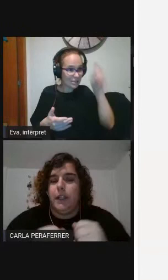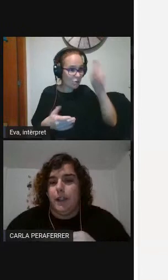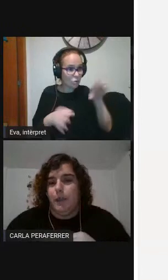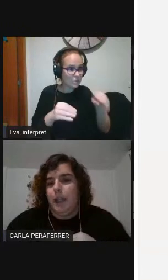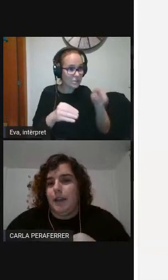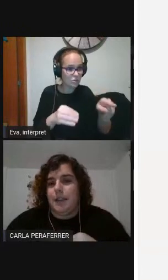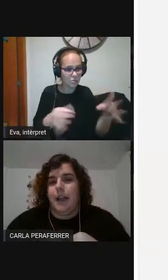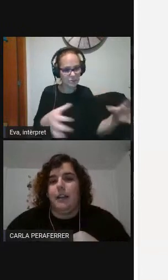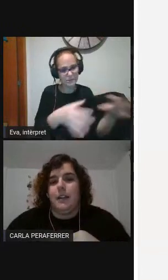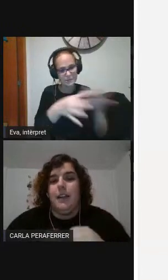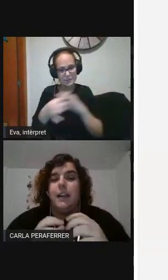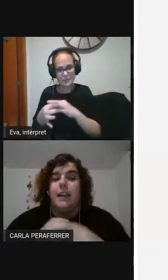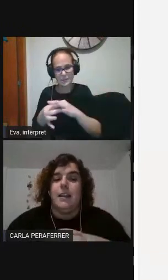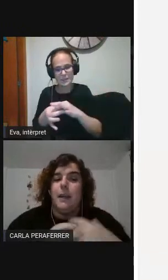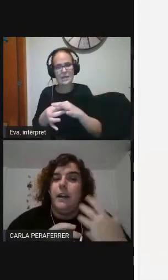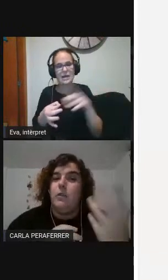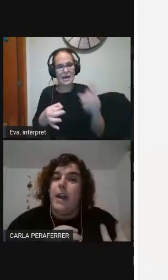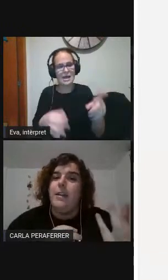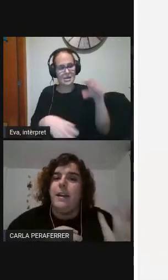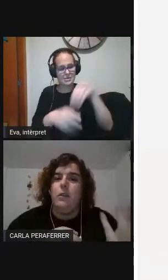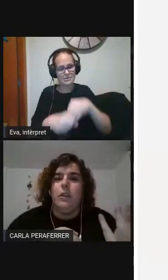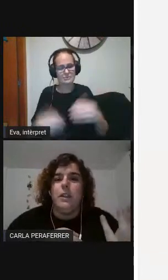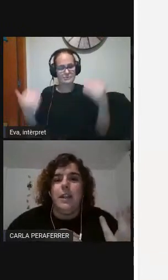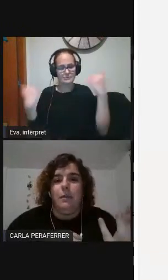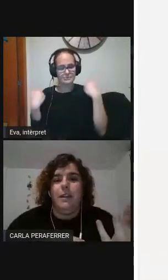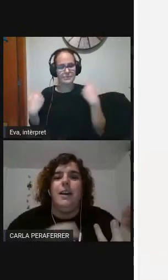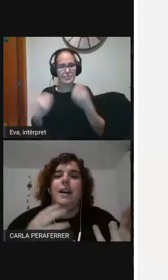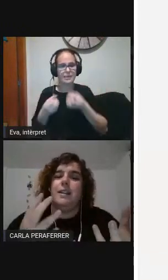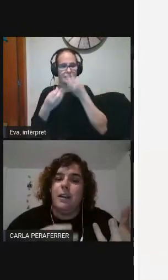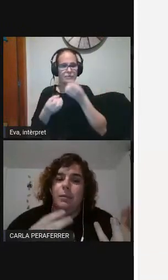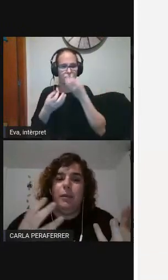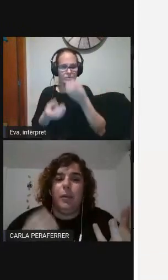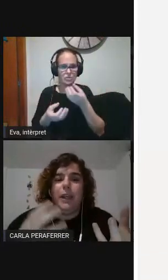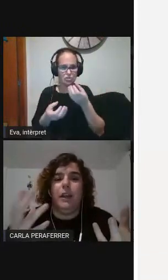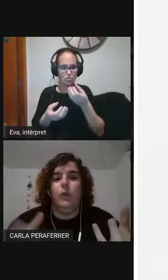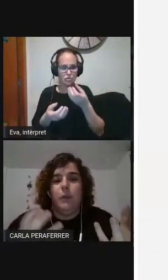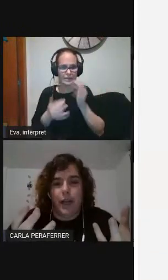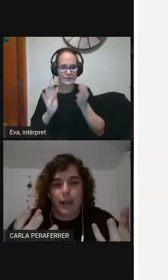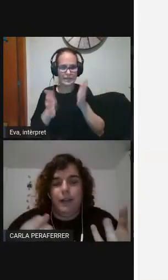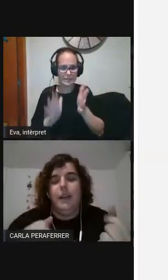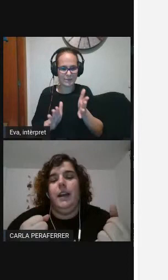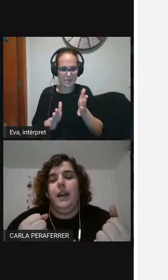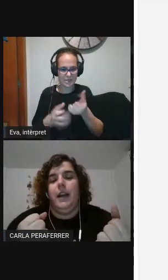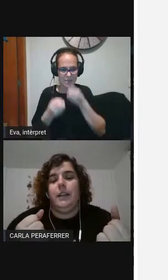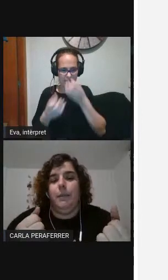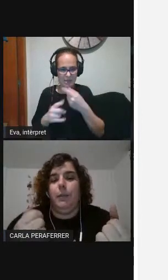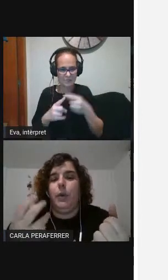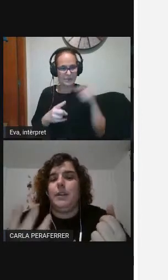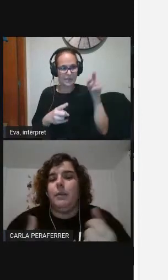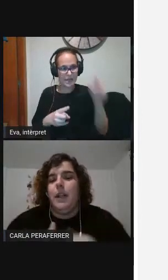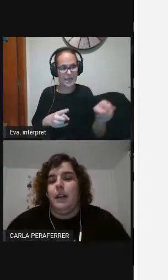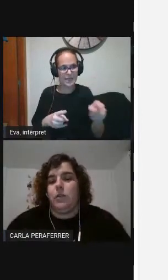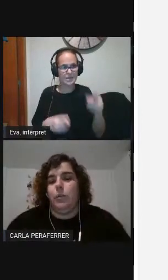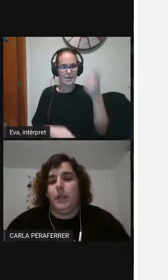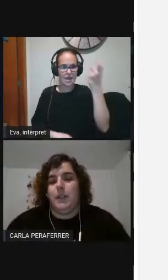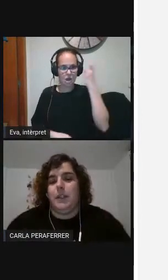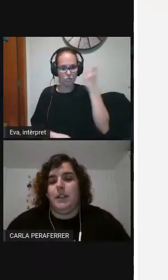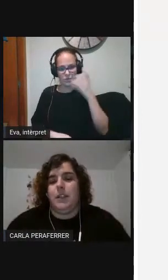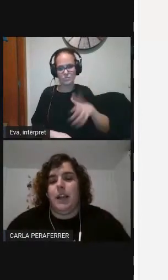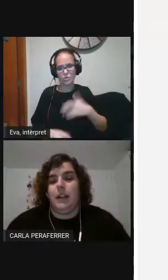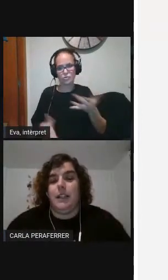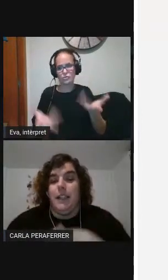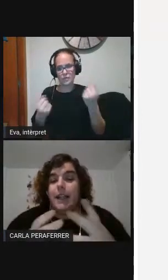contingut de tractament de les dades d'aquesta manera una eina que ell utilitzava ens servia perquè l'alumnat també pogués treballar les